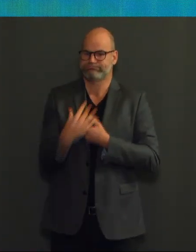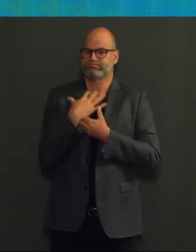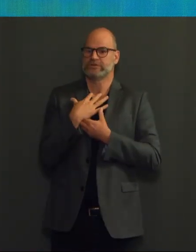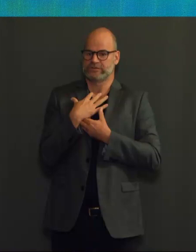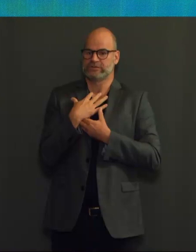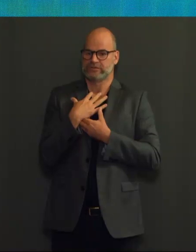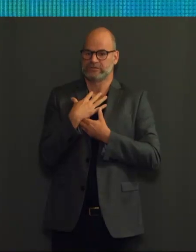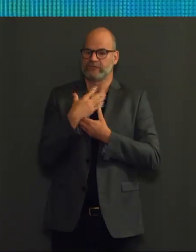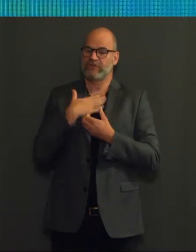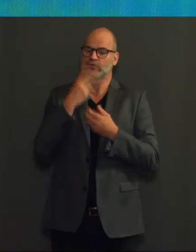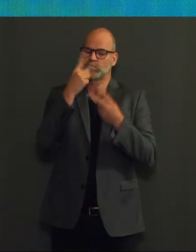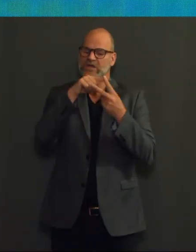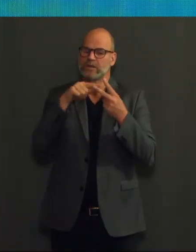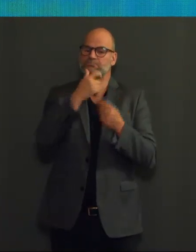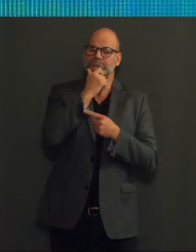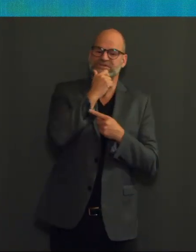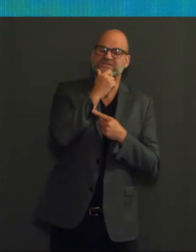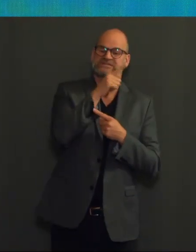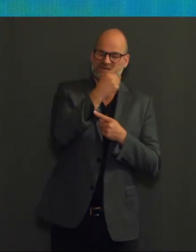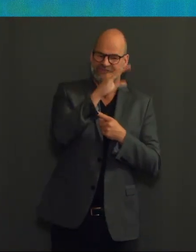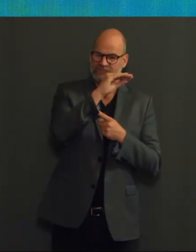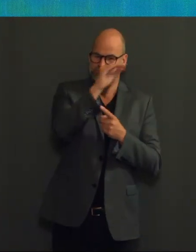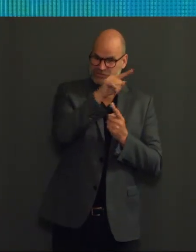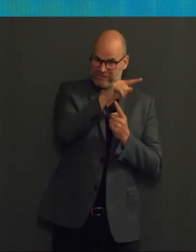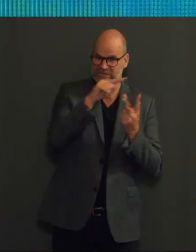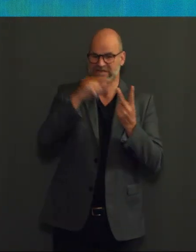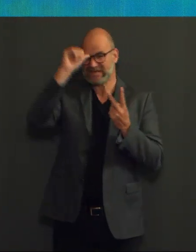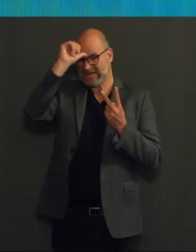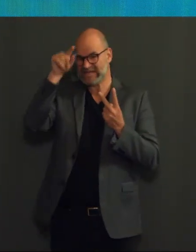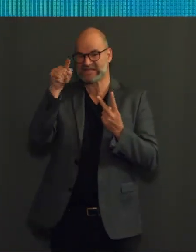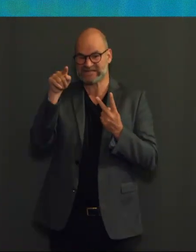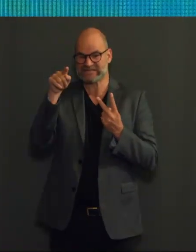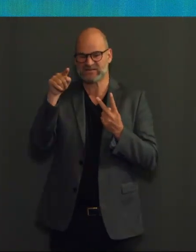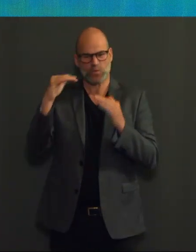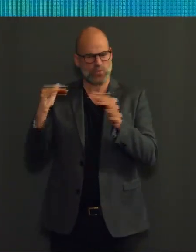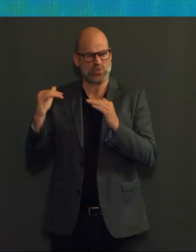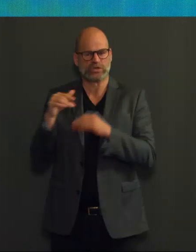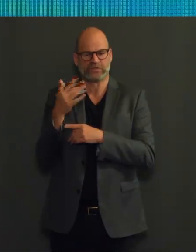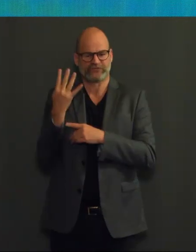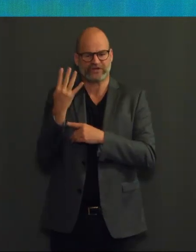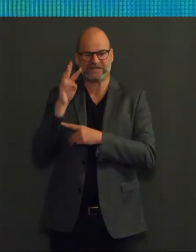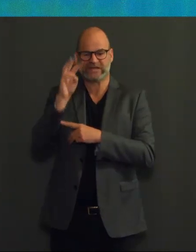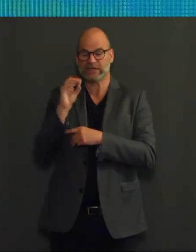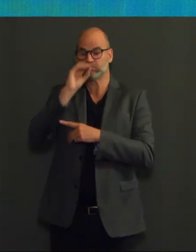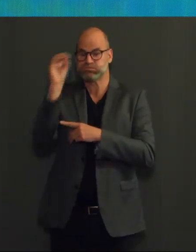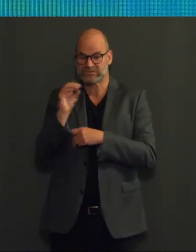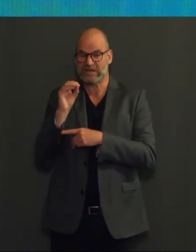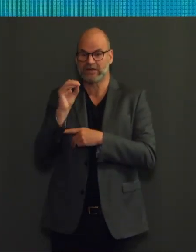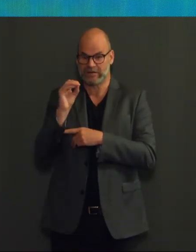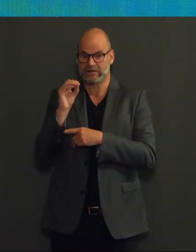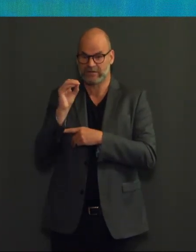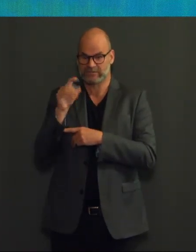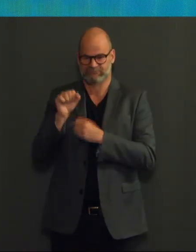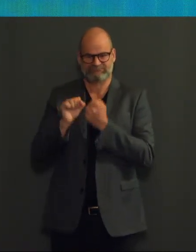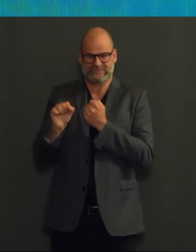Tegen de Indische variant was de bescherming wat lager met 34 procent na één dosis, wel te verstaan.